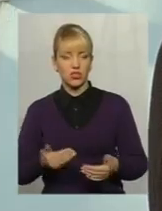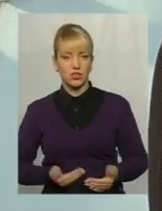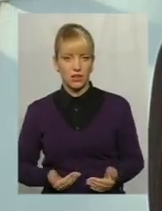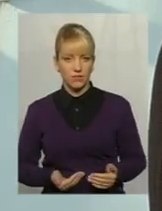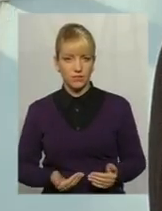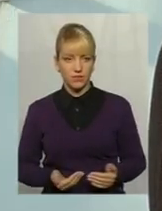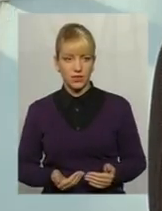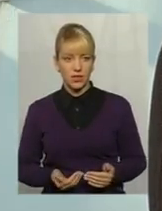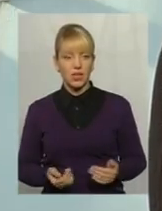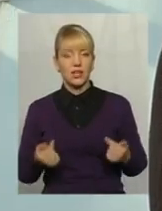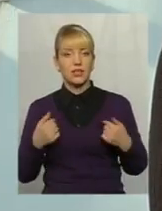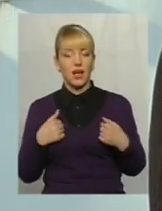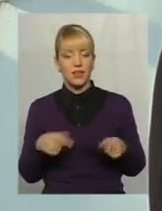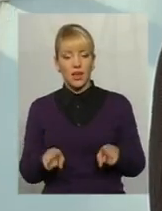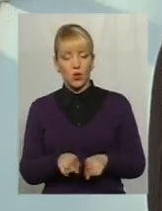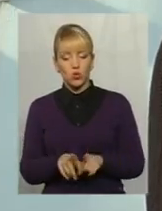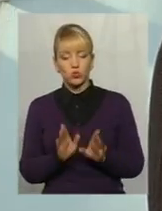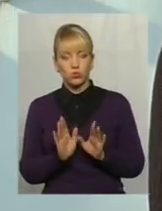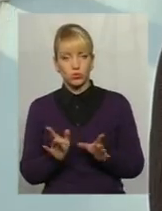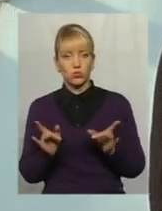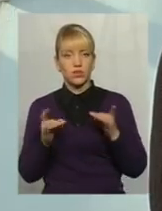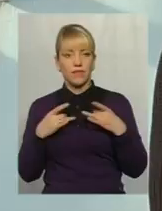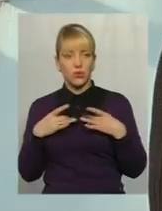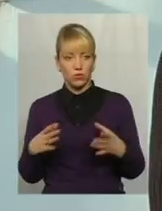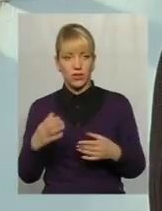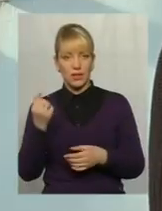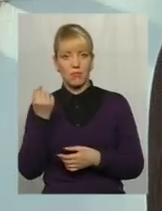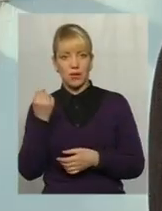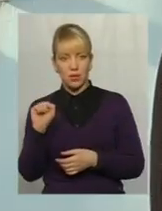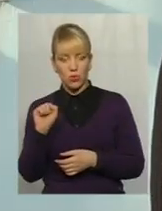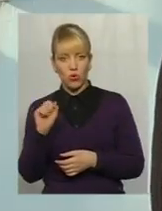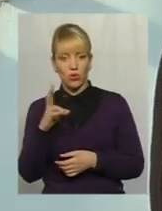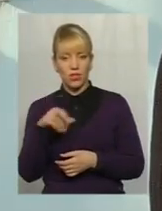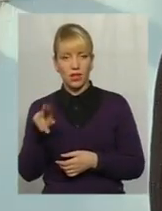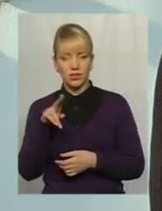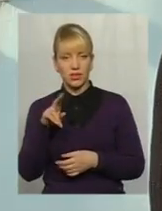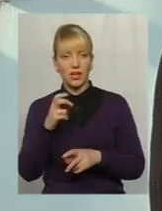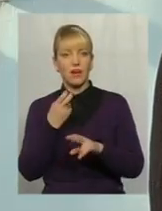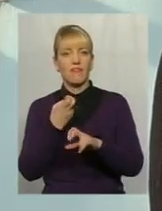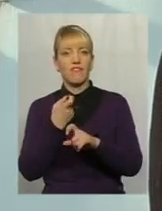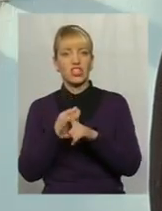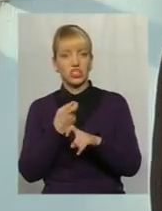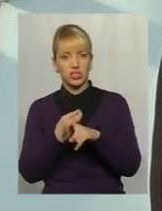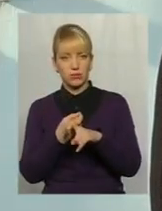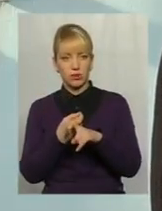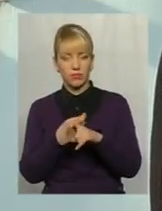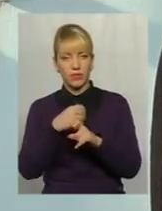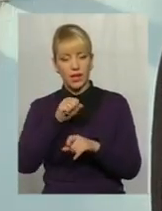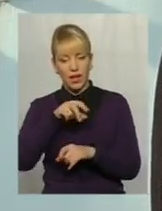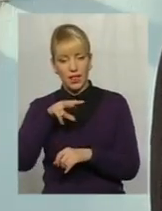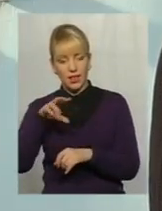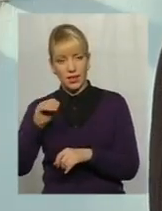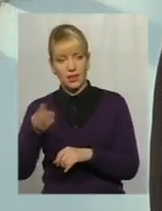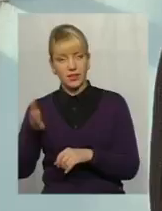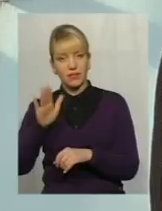І я також буду святкувати перемогу над фашизмом, але давайте